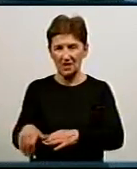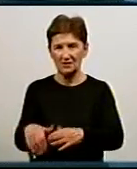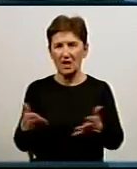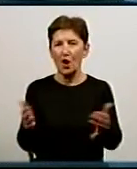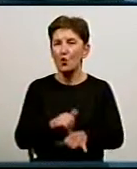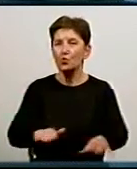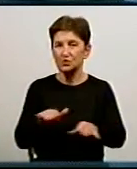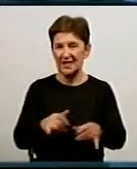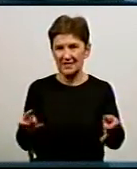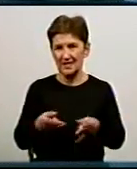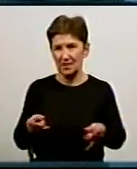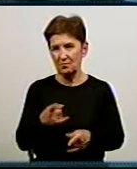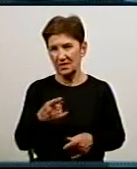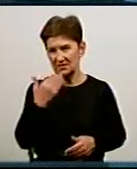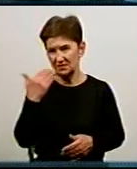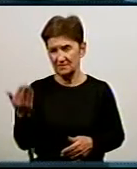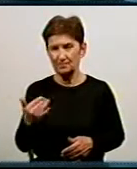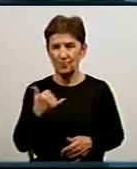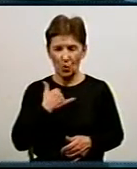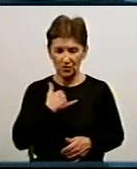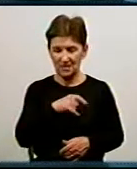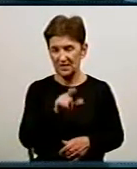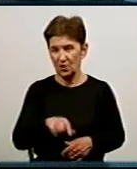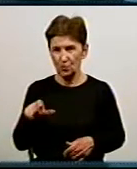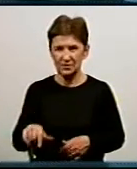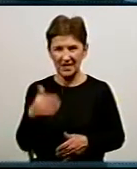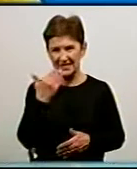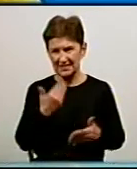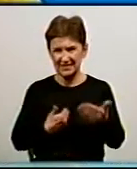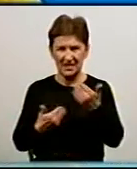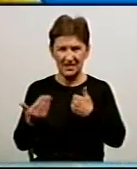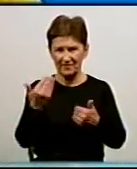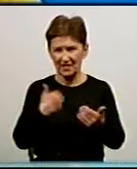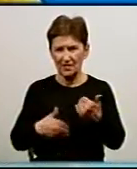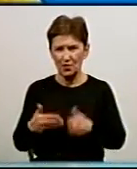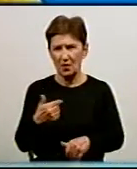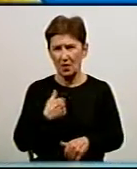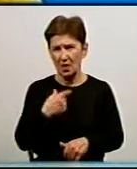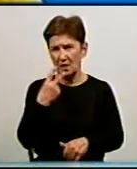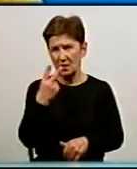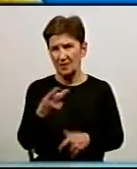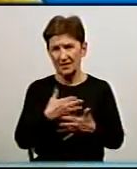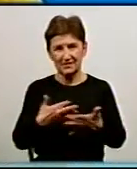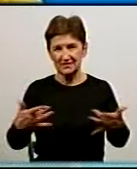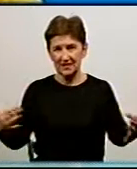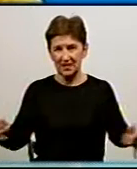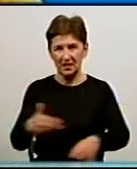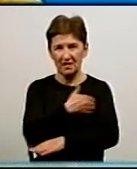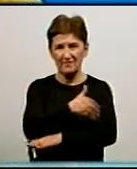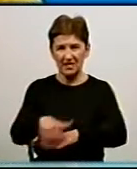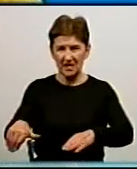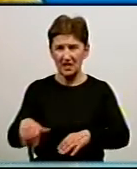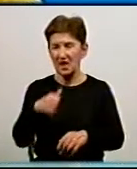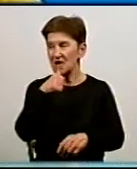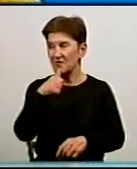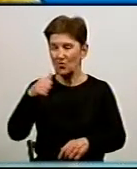господарство? Так, до нас звертаються люди з мешканців багатьох кварталів. І так, як і в минулому